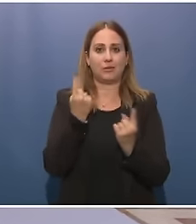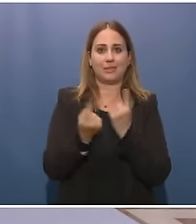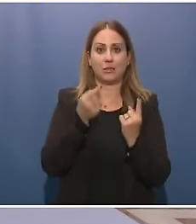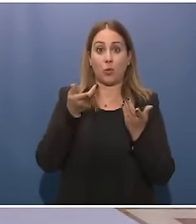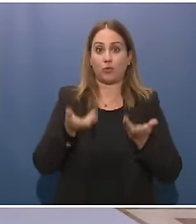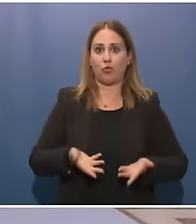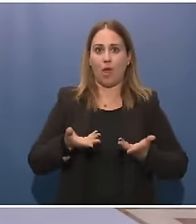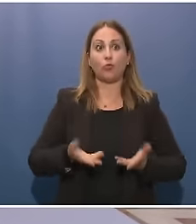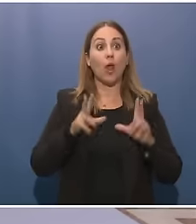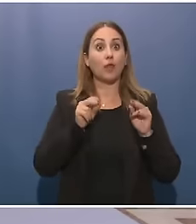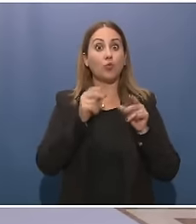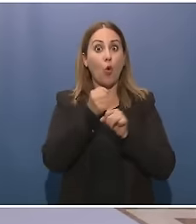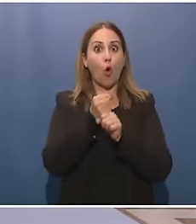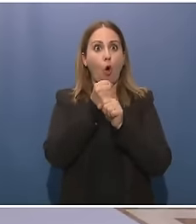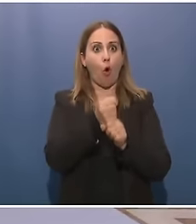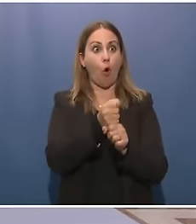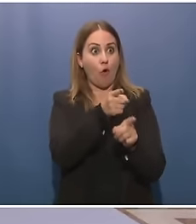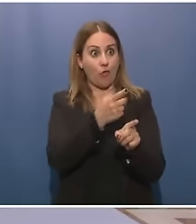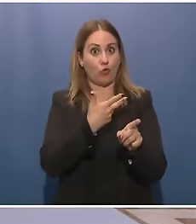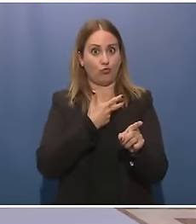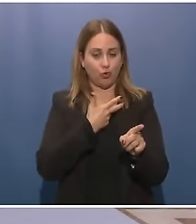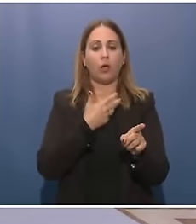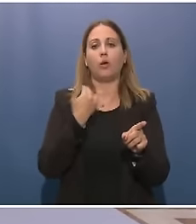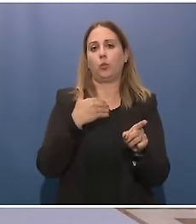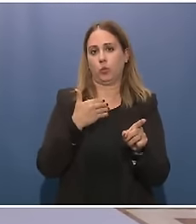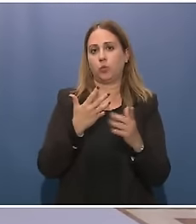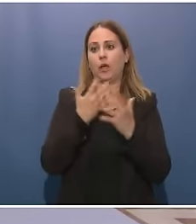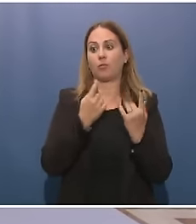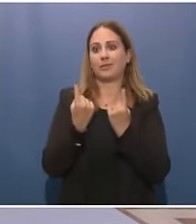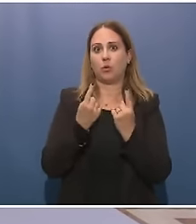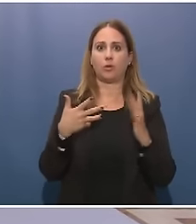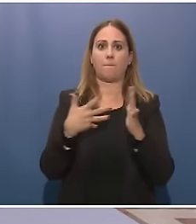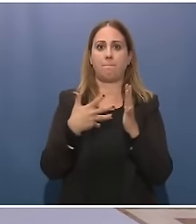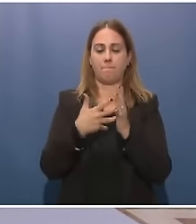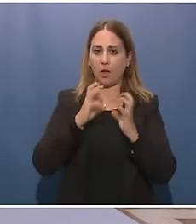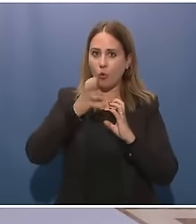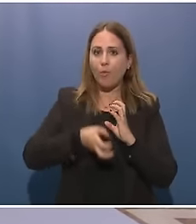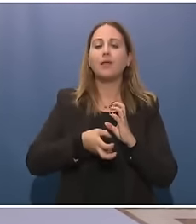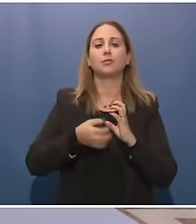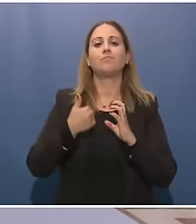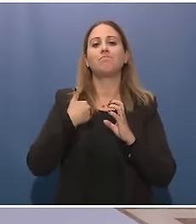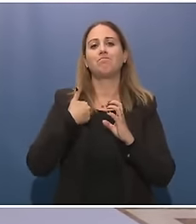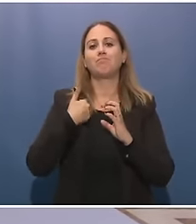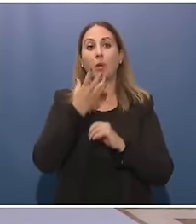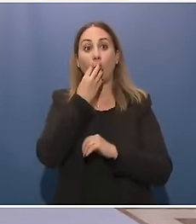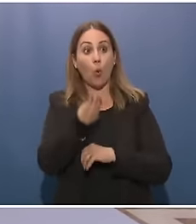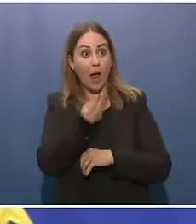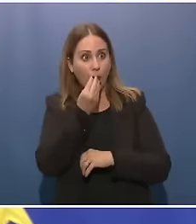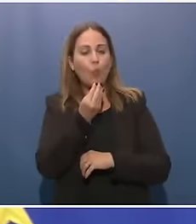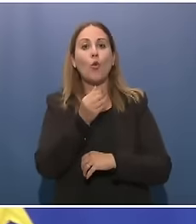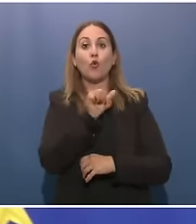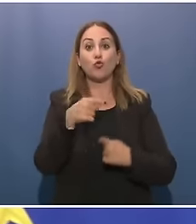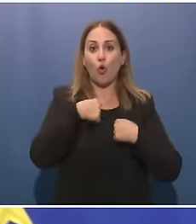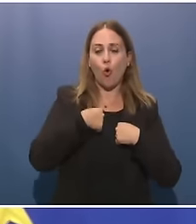attraversando, chiaramente il mio in bocca al lupo sono anche le congratulazioni del governo italiano,